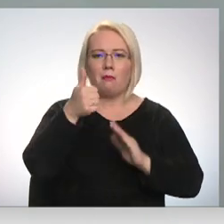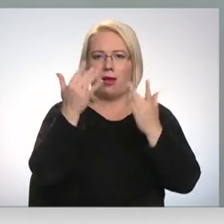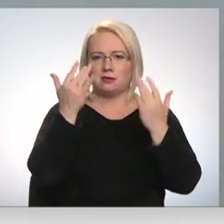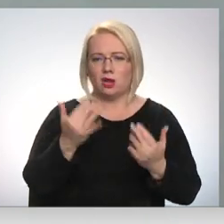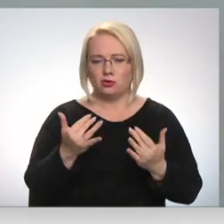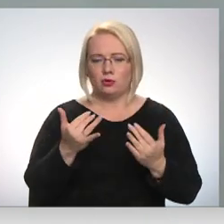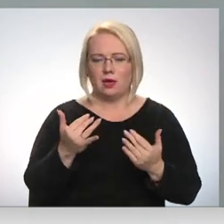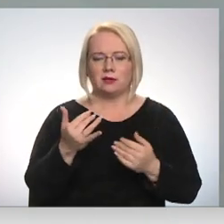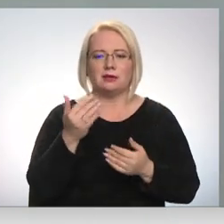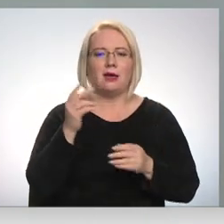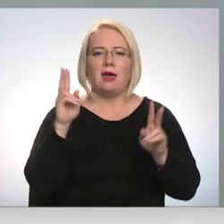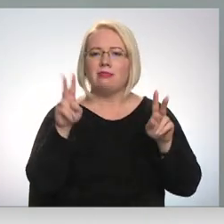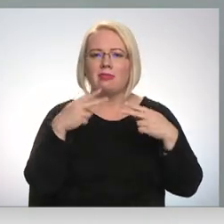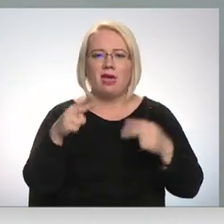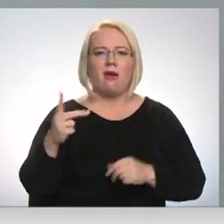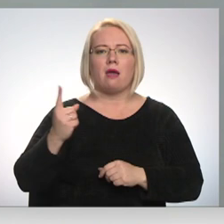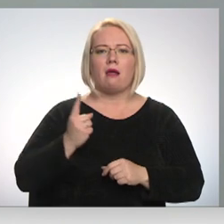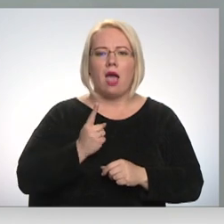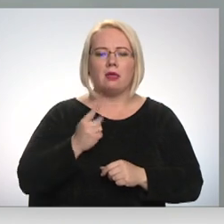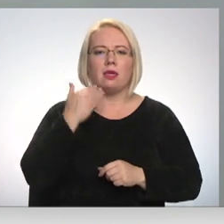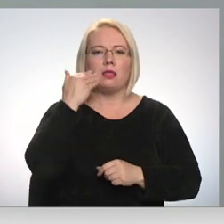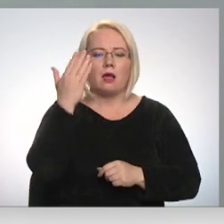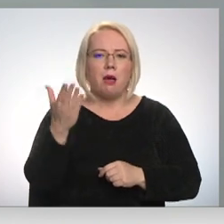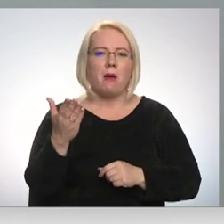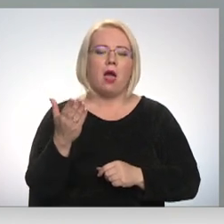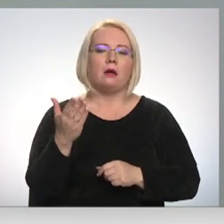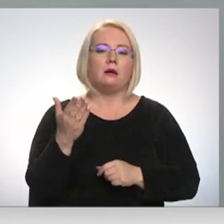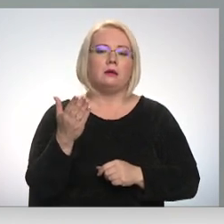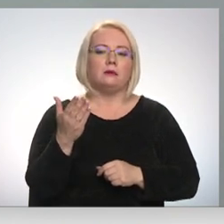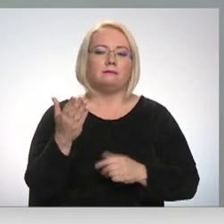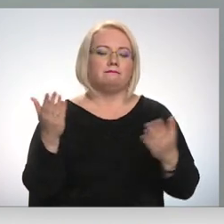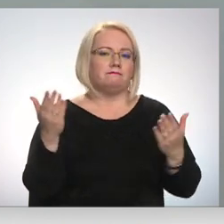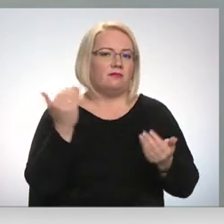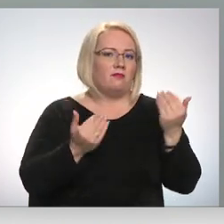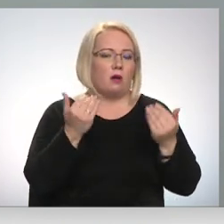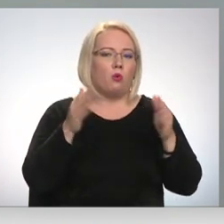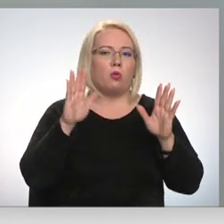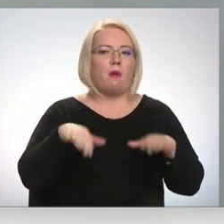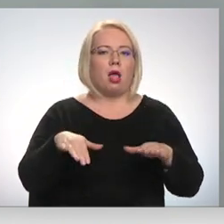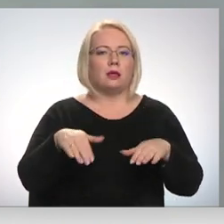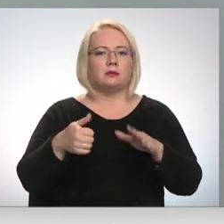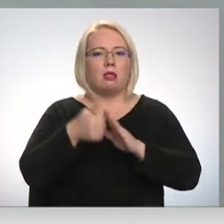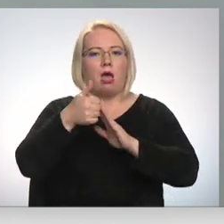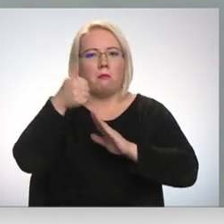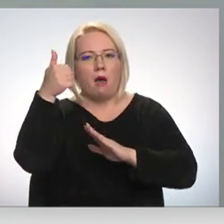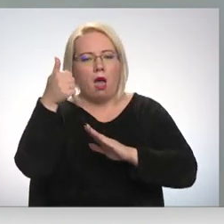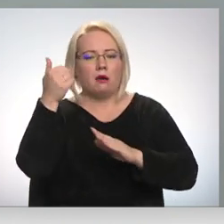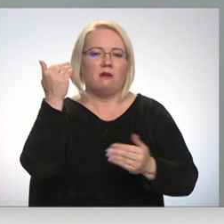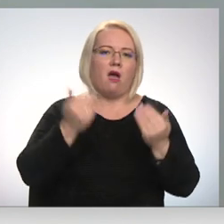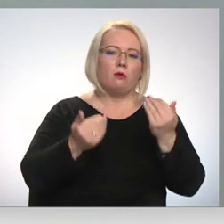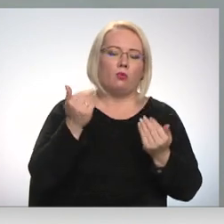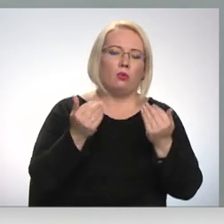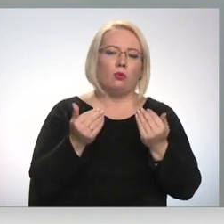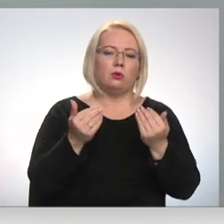Nekādā gadījumā nevajag gaidīt, kamēr varbūt paliks labāk, vai varbūt